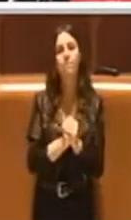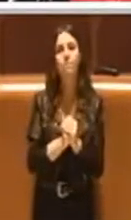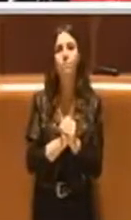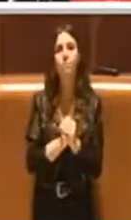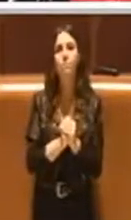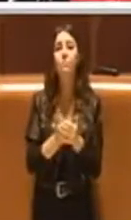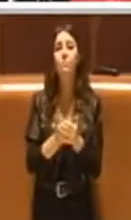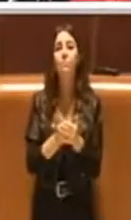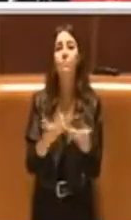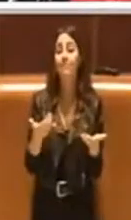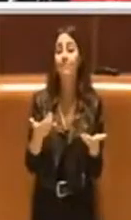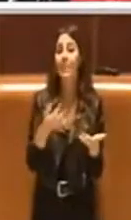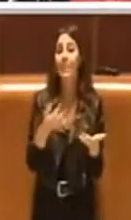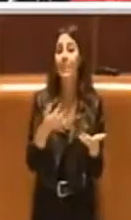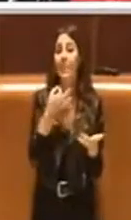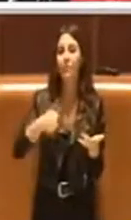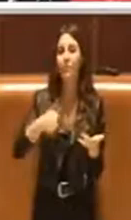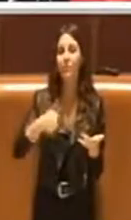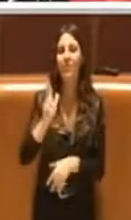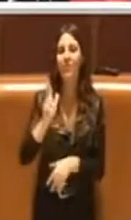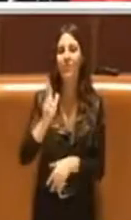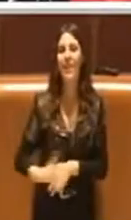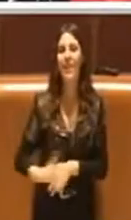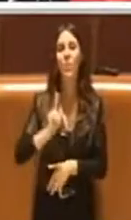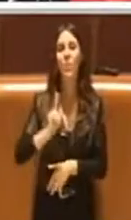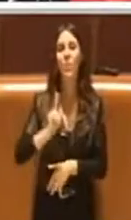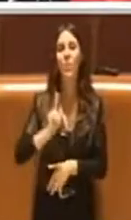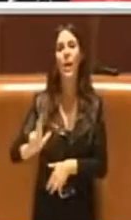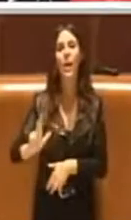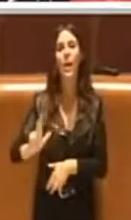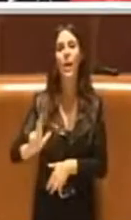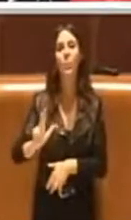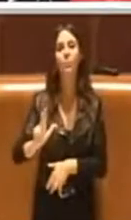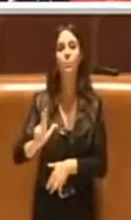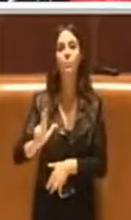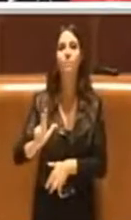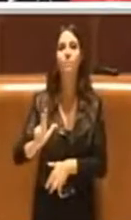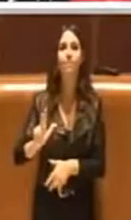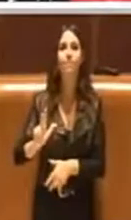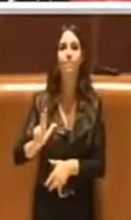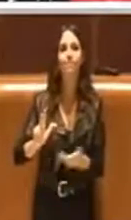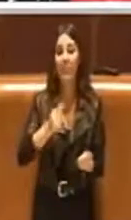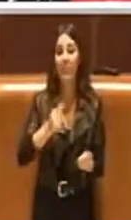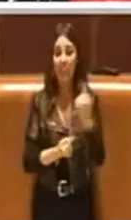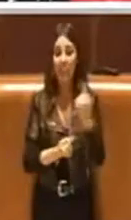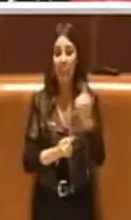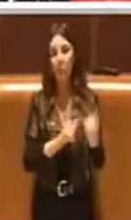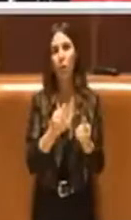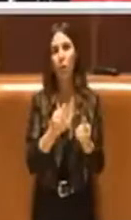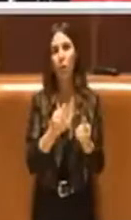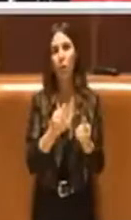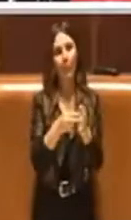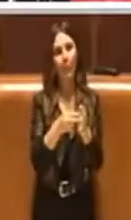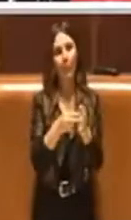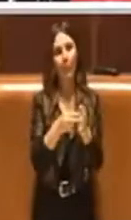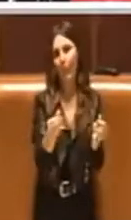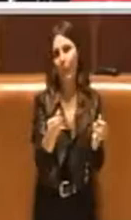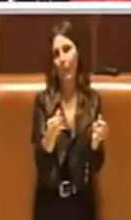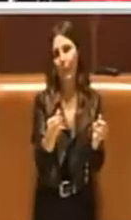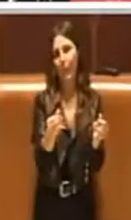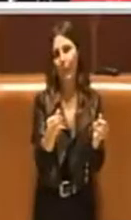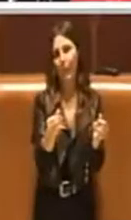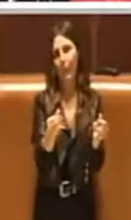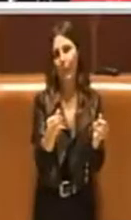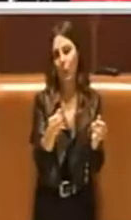cui ci auguriamo che questa vicenda si chiuda al più presto. Su questa